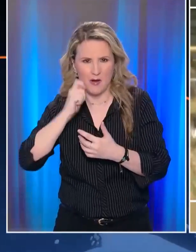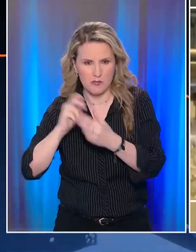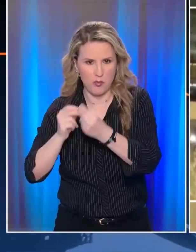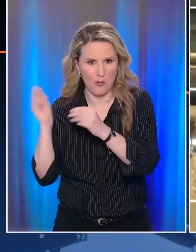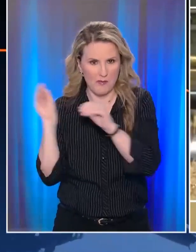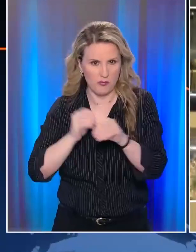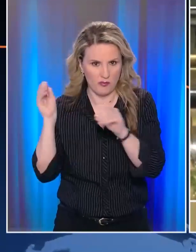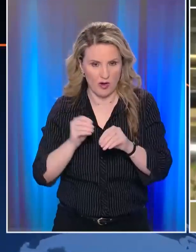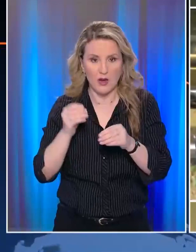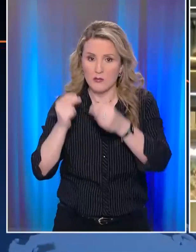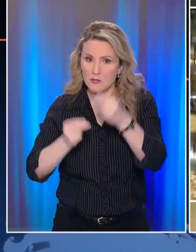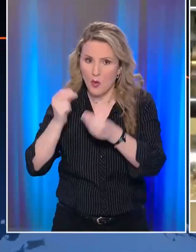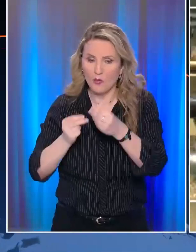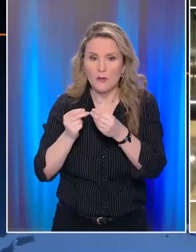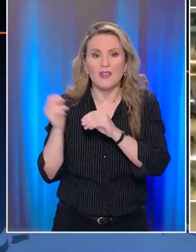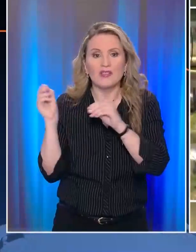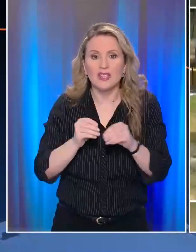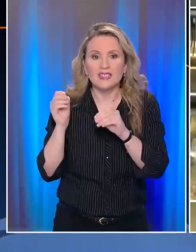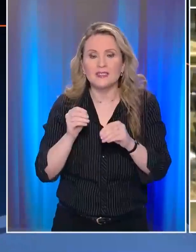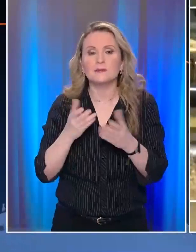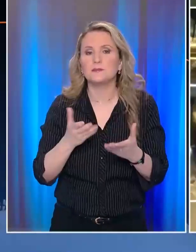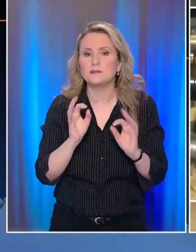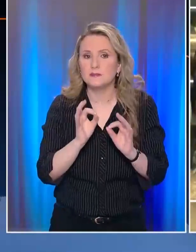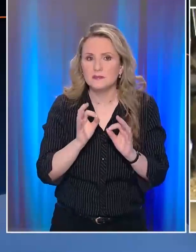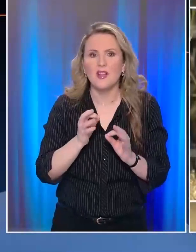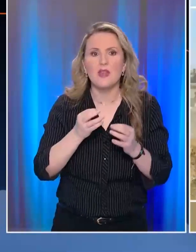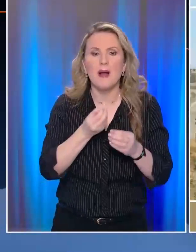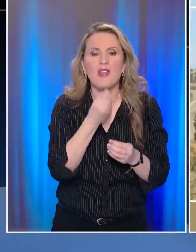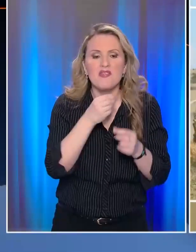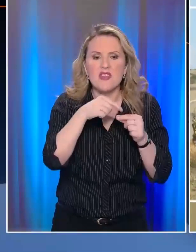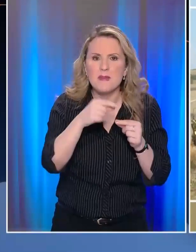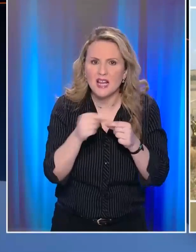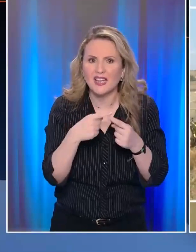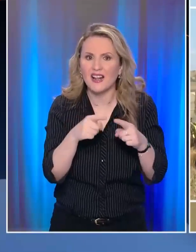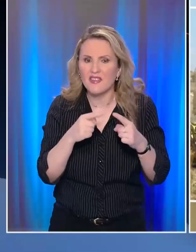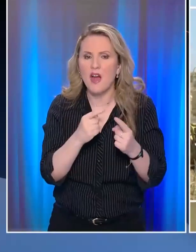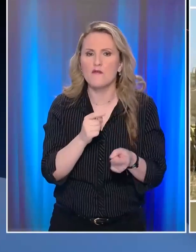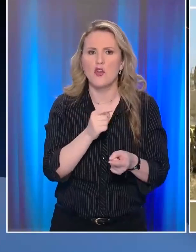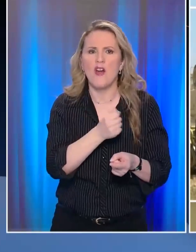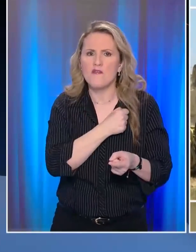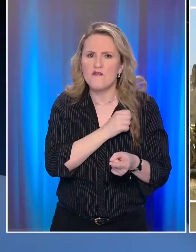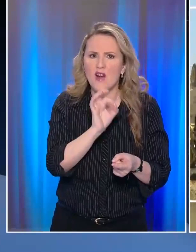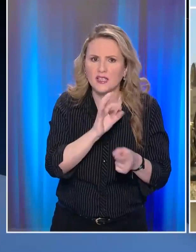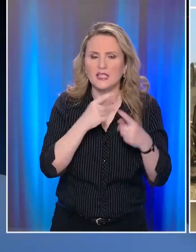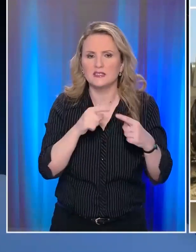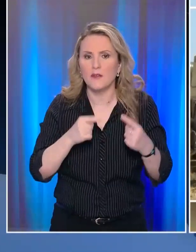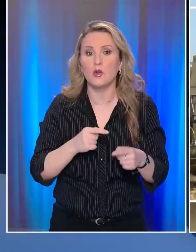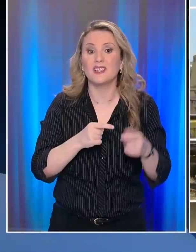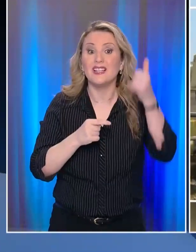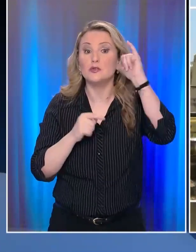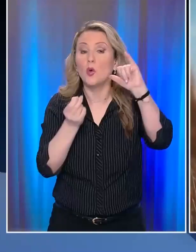προβλήματα στην εφοδιαστική αλυσίδα που αφορά στα Δημητριακά Και στα Δημητριακά που είναι και για ανθρώπινη κατανάλωση και για κατανάλωση